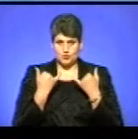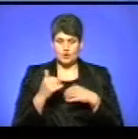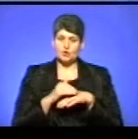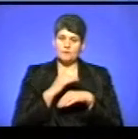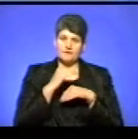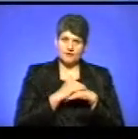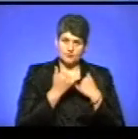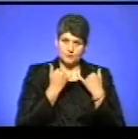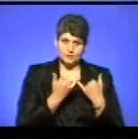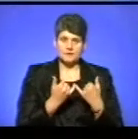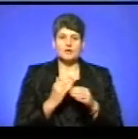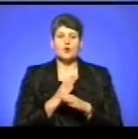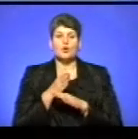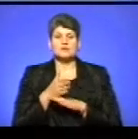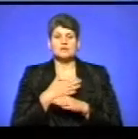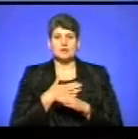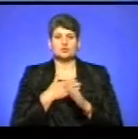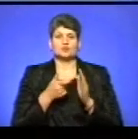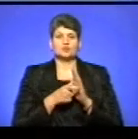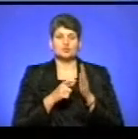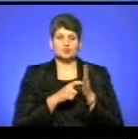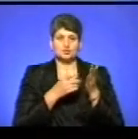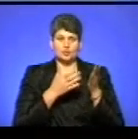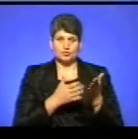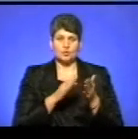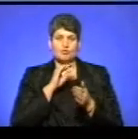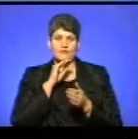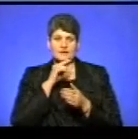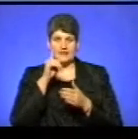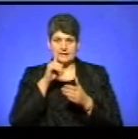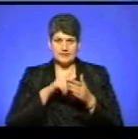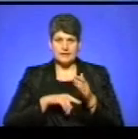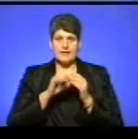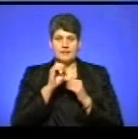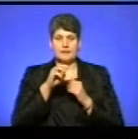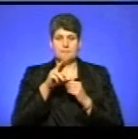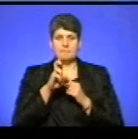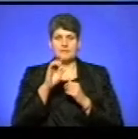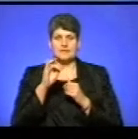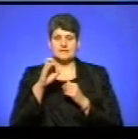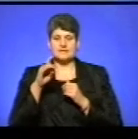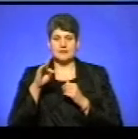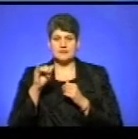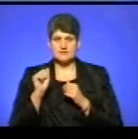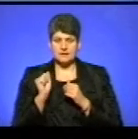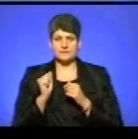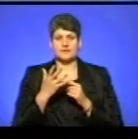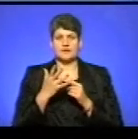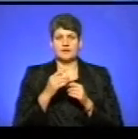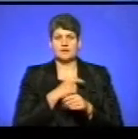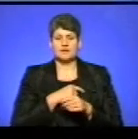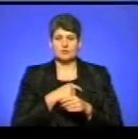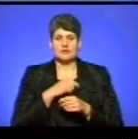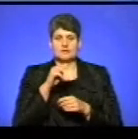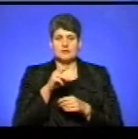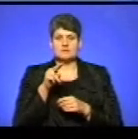Відрекомендую гостей нашої студії. Поряд зі мною професор релігієзнавець Елла Бестрицька та депутат Почаївської міської ради Тарас Паляниця.